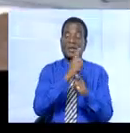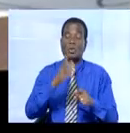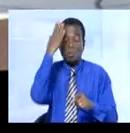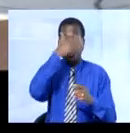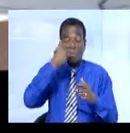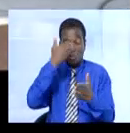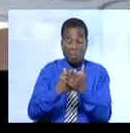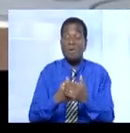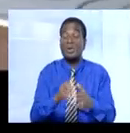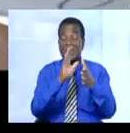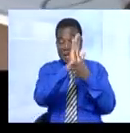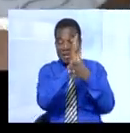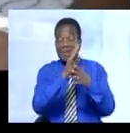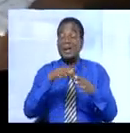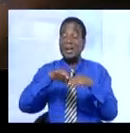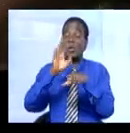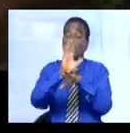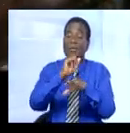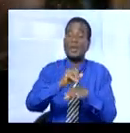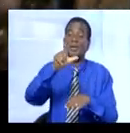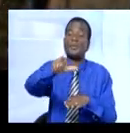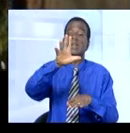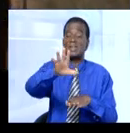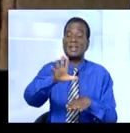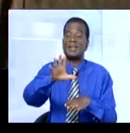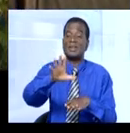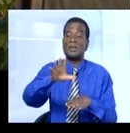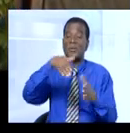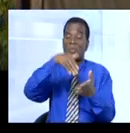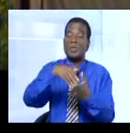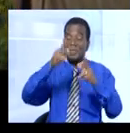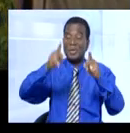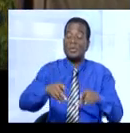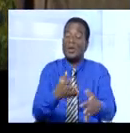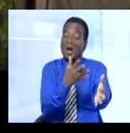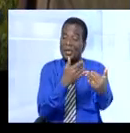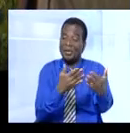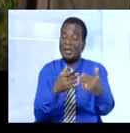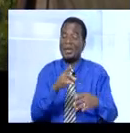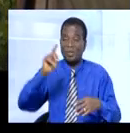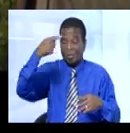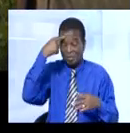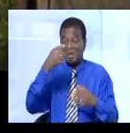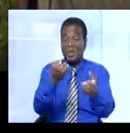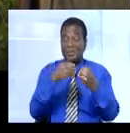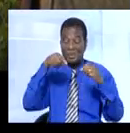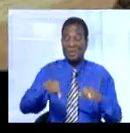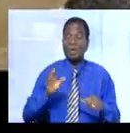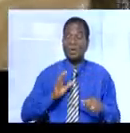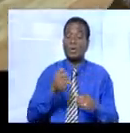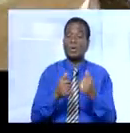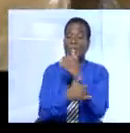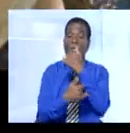la Côte d'Ivoire. 25 000 visiteurs attendus. Le gouvernement tient à promouvoir l'artisanat ivoirien sur le marché international.